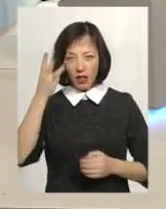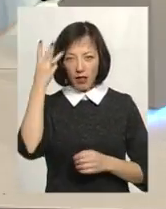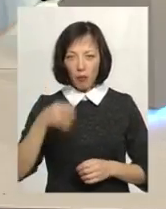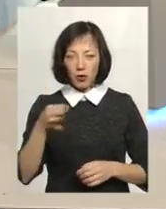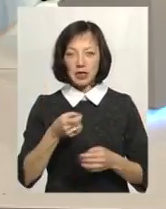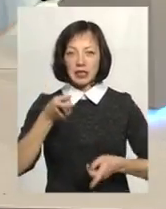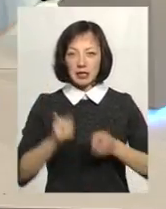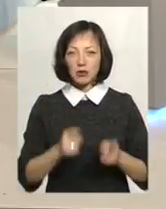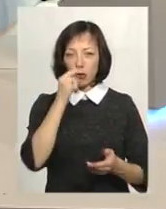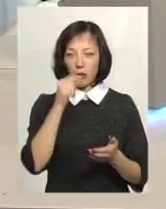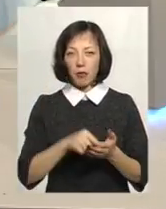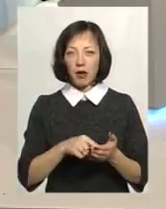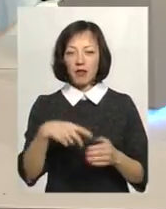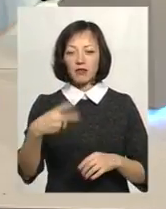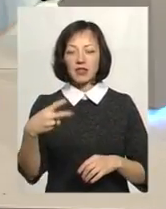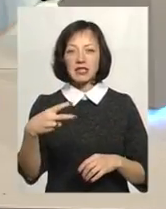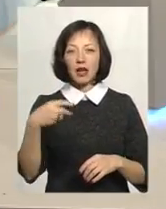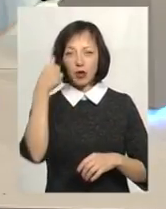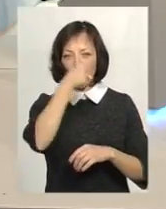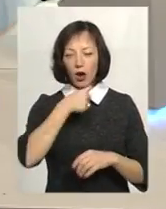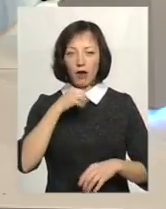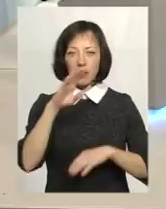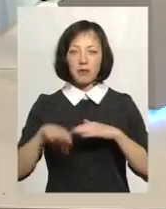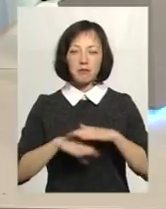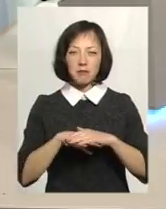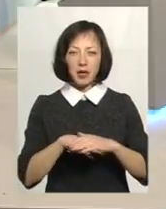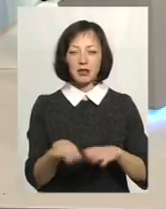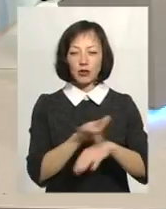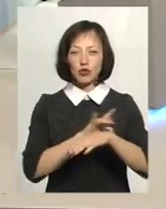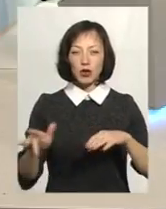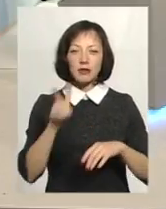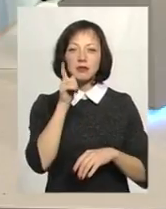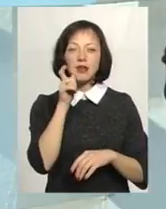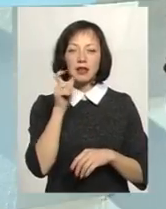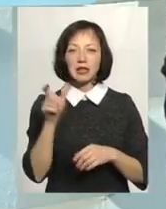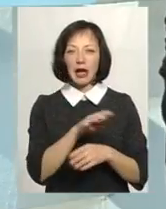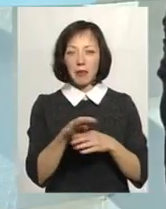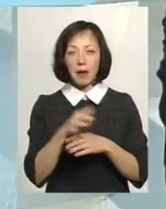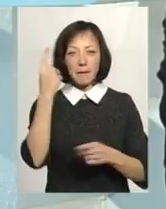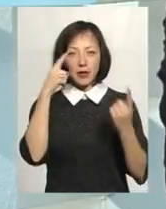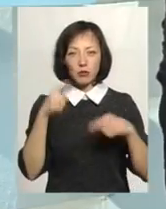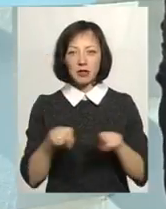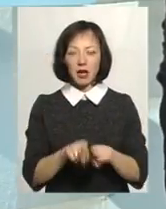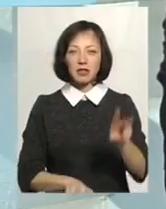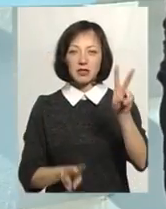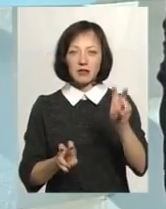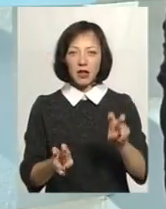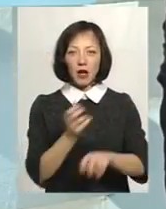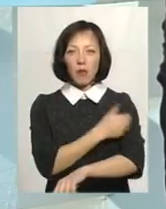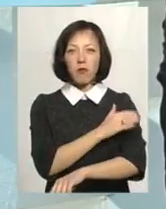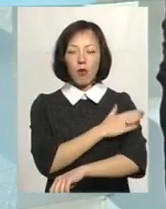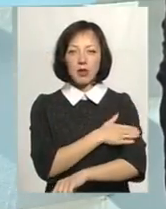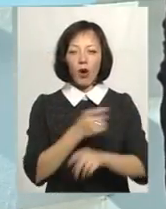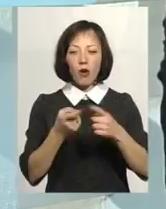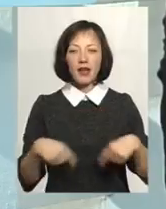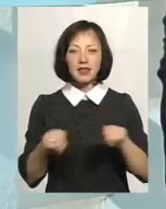дійсно попали в перші, ще в 20-х роках під жорна сталінських репресій. Їм була придумана так звана Польська організація військова,